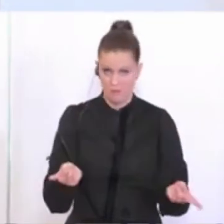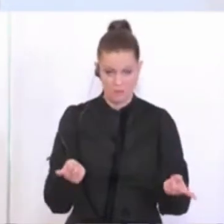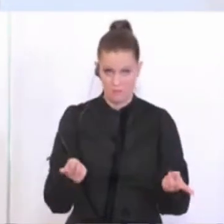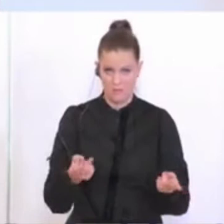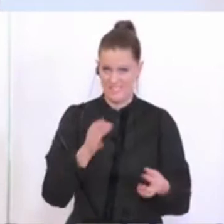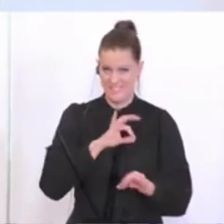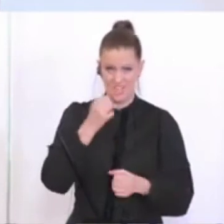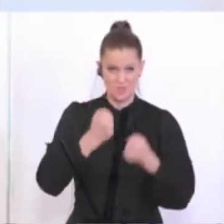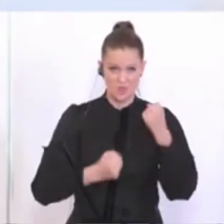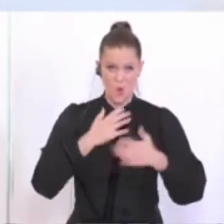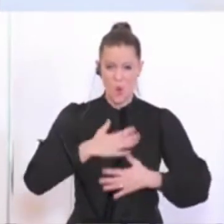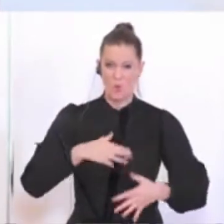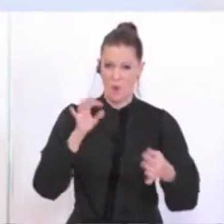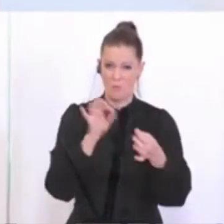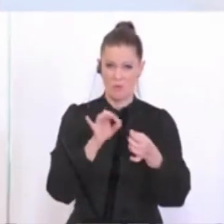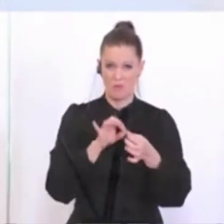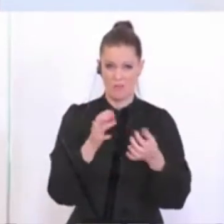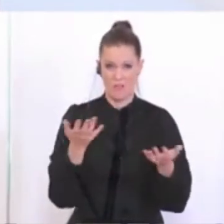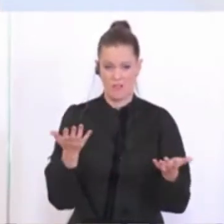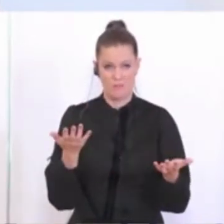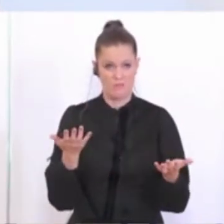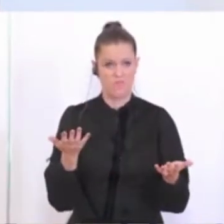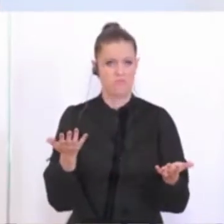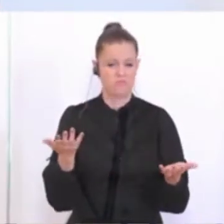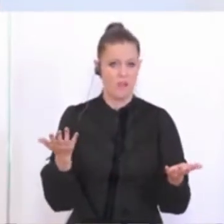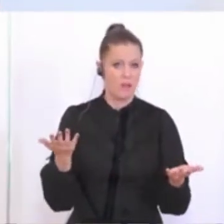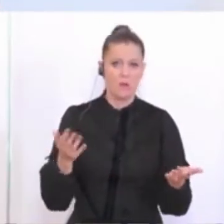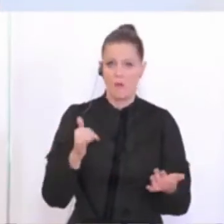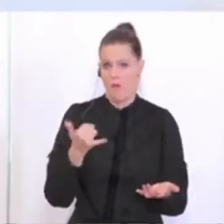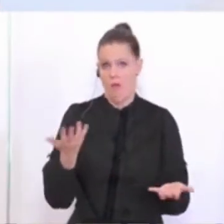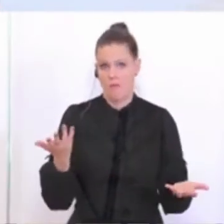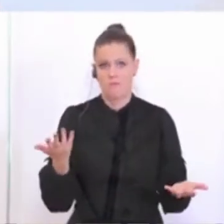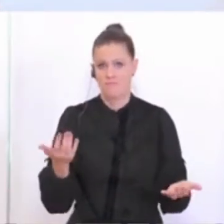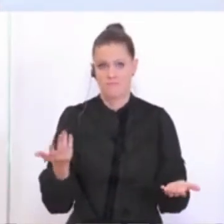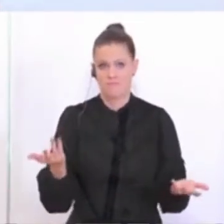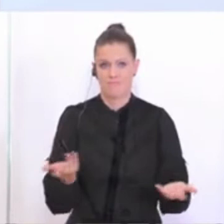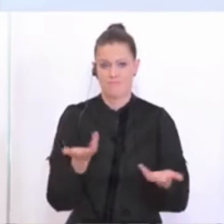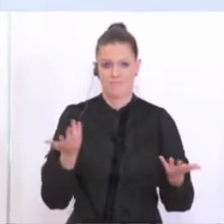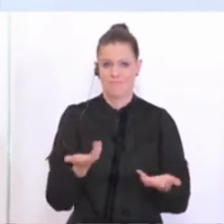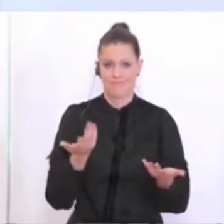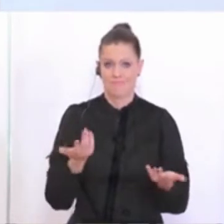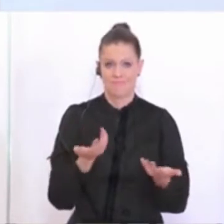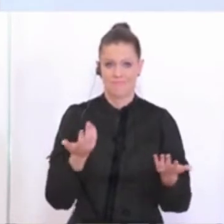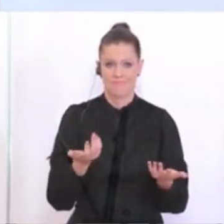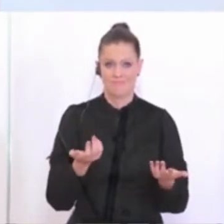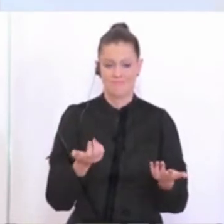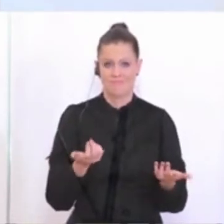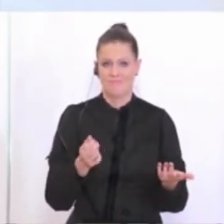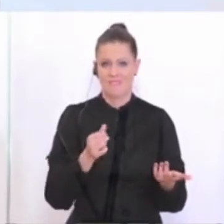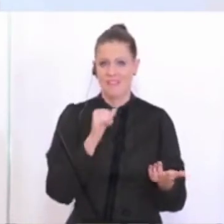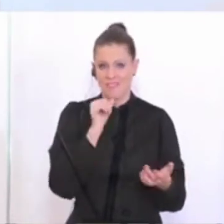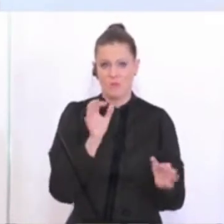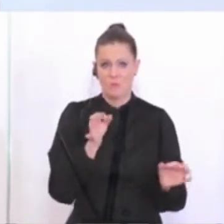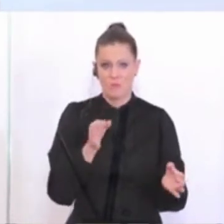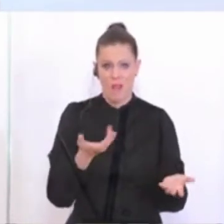Körperkontakt, Körperkontakt ist nun einmal hier sozusagen nicht nur nicht günstig, sondern